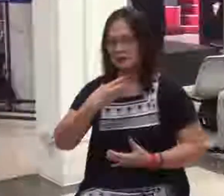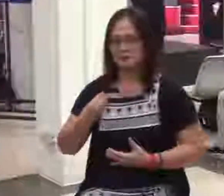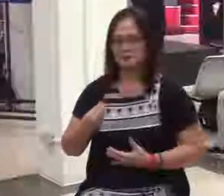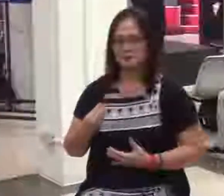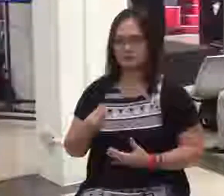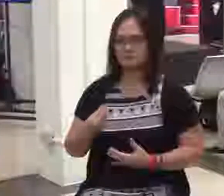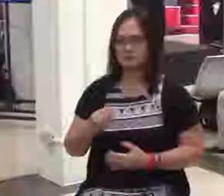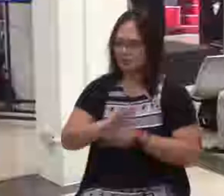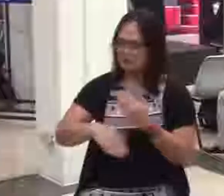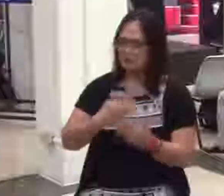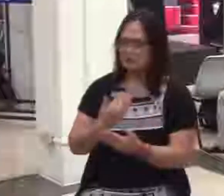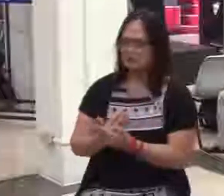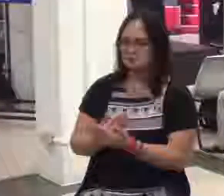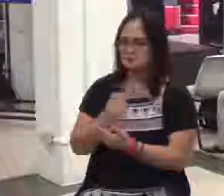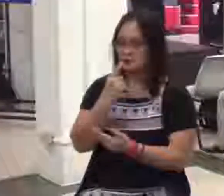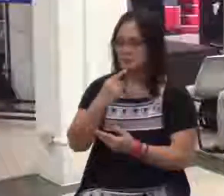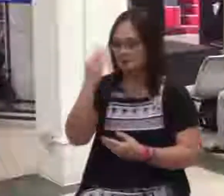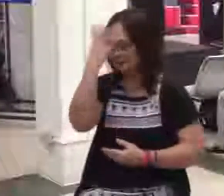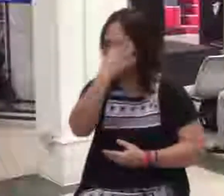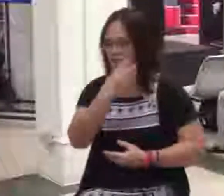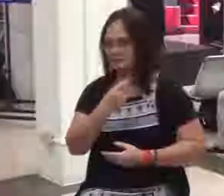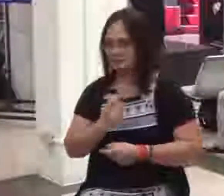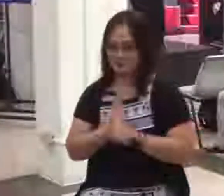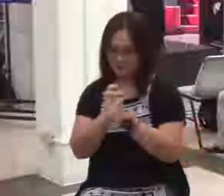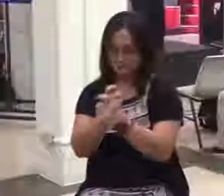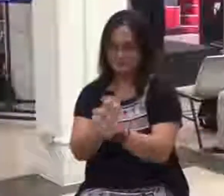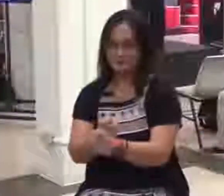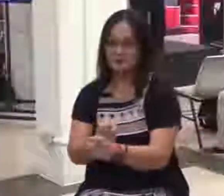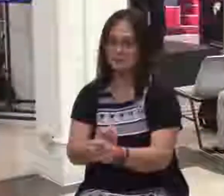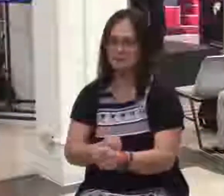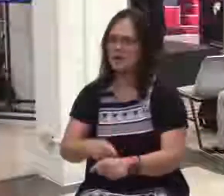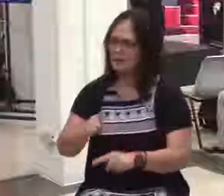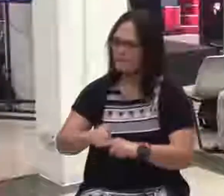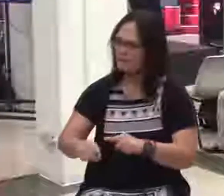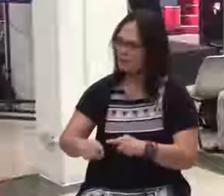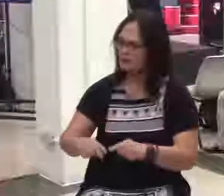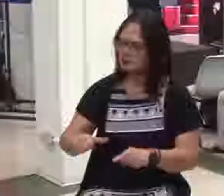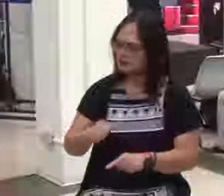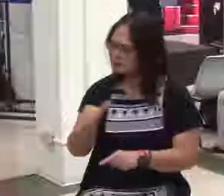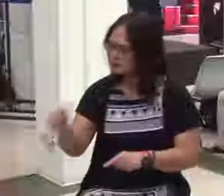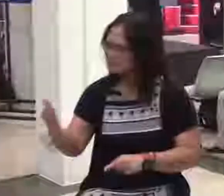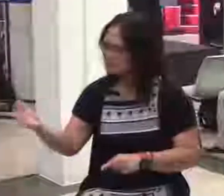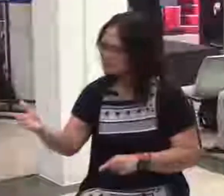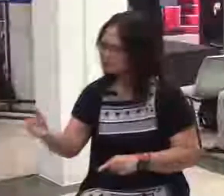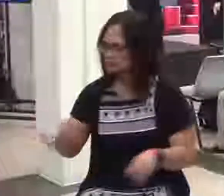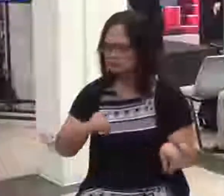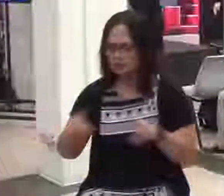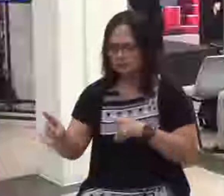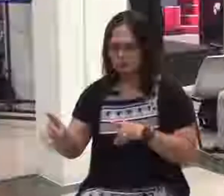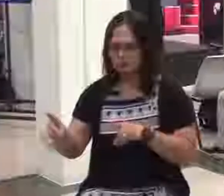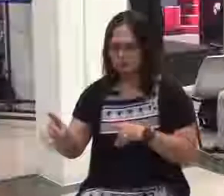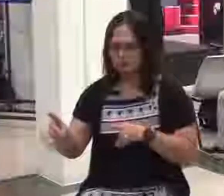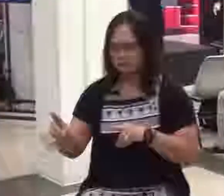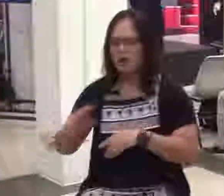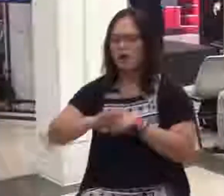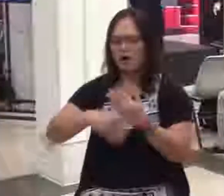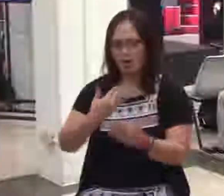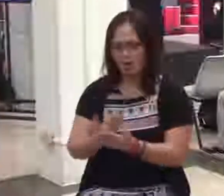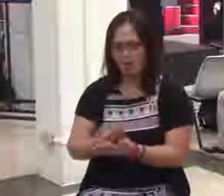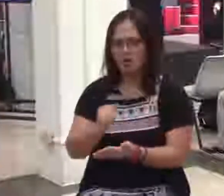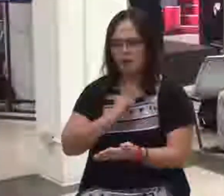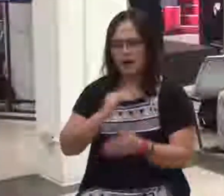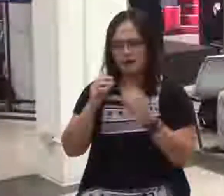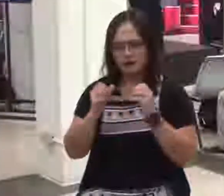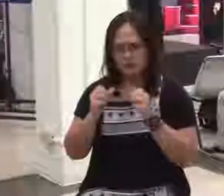ng lahat. Subalit, kahit ano ang gawin ko, mga kapatid, I can only do that as one.